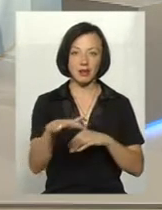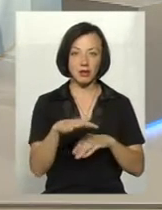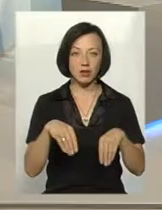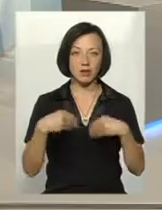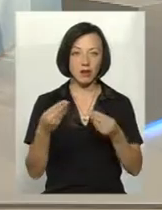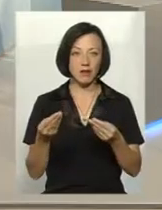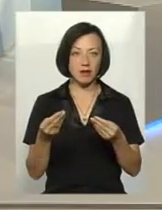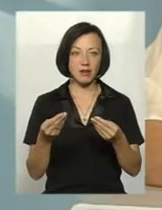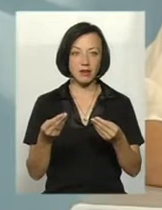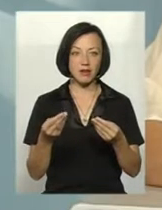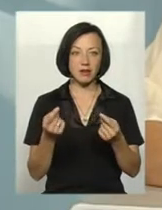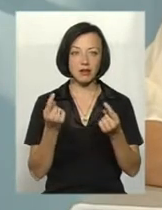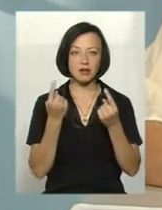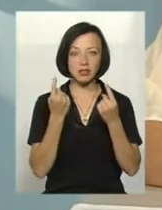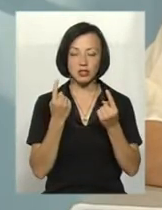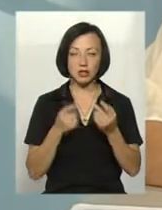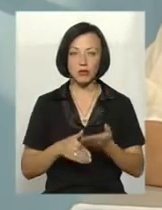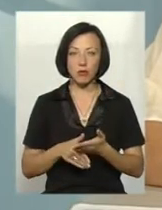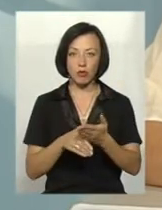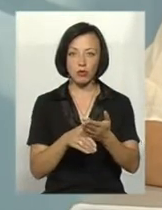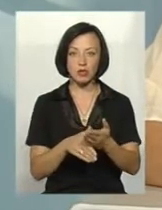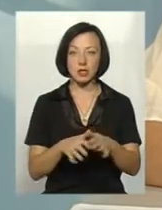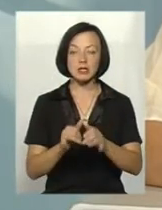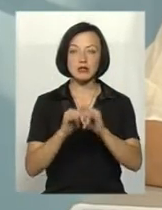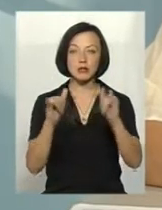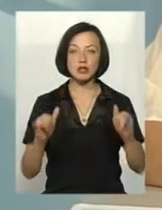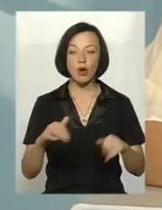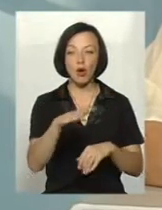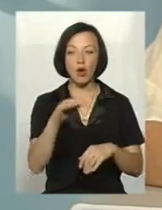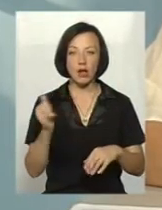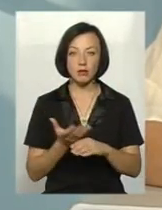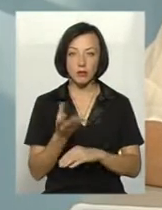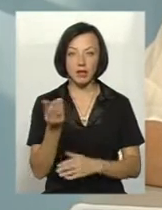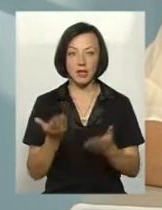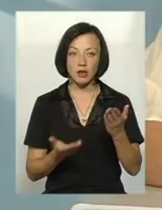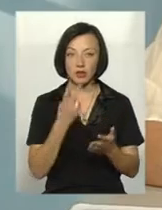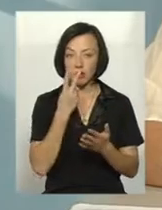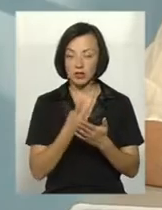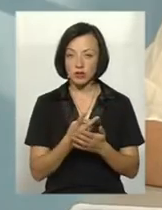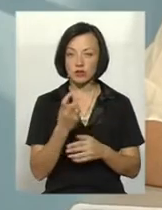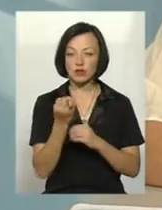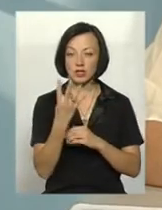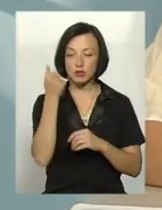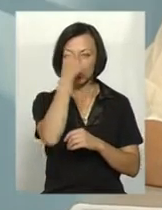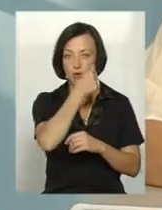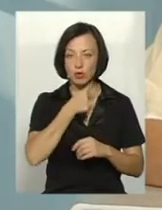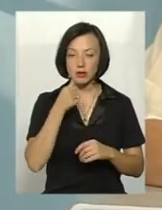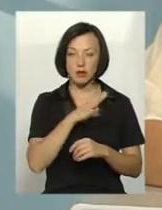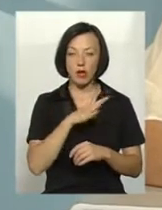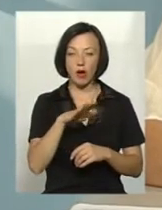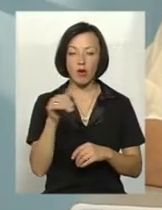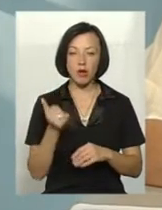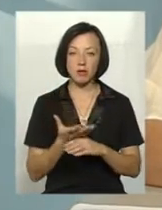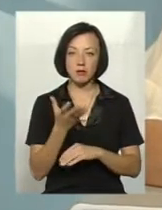дав досить значний поштовх збільшення орендної плати. І якщо, вважаючи, що в 2014 році була орендна